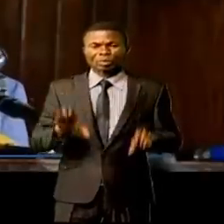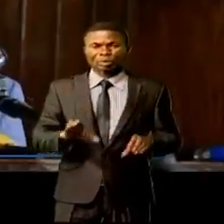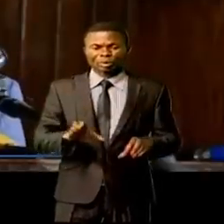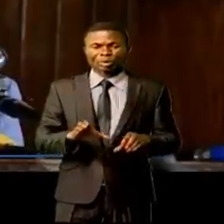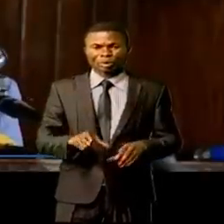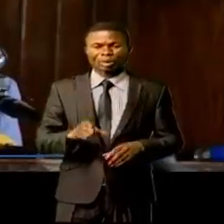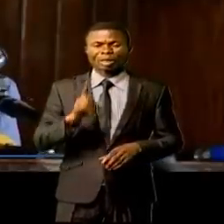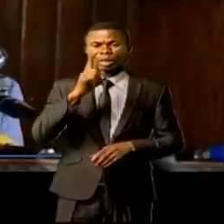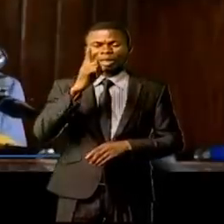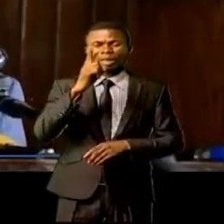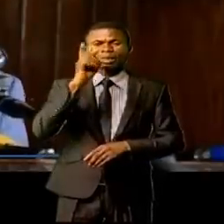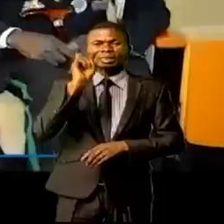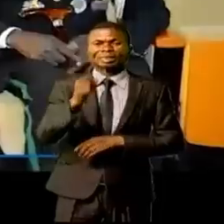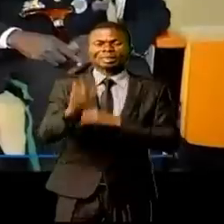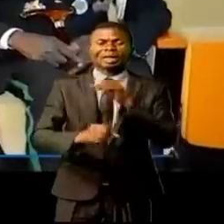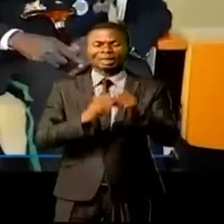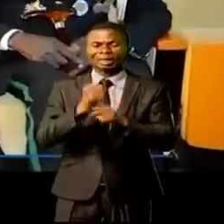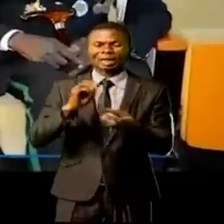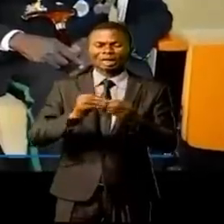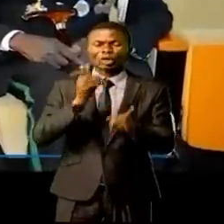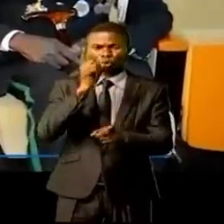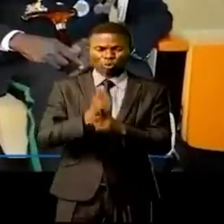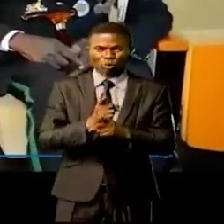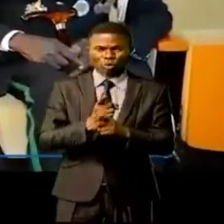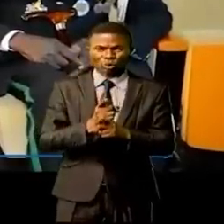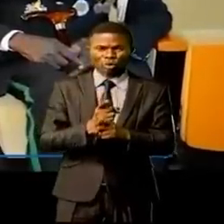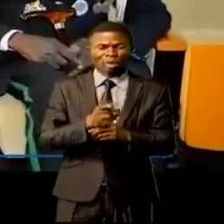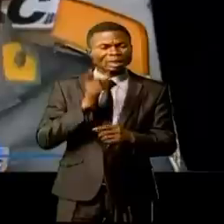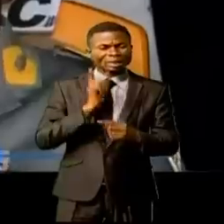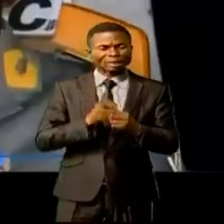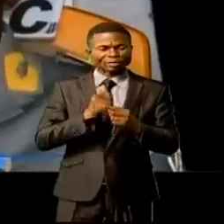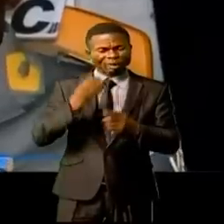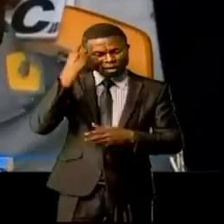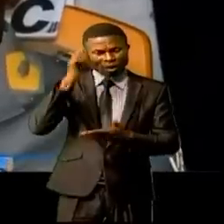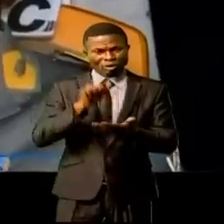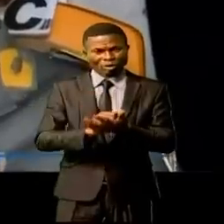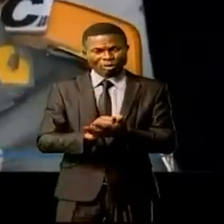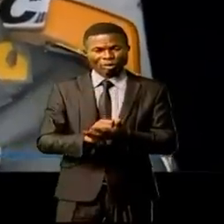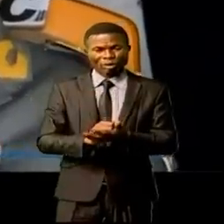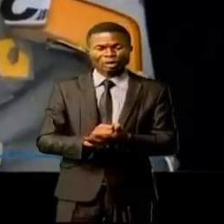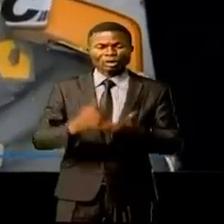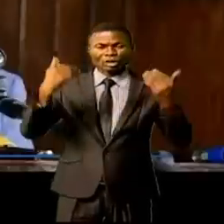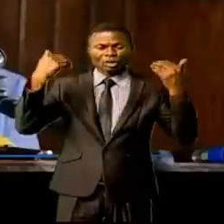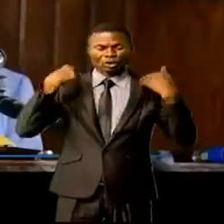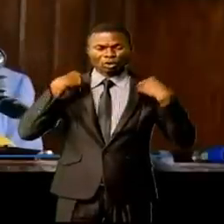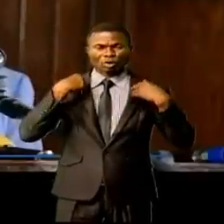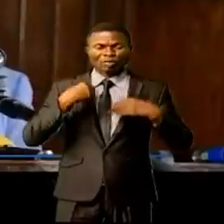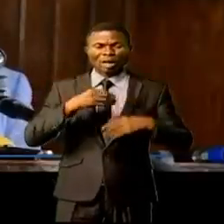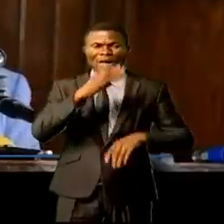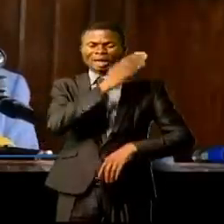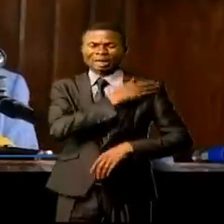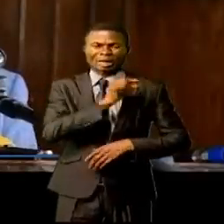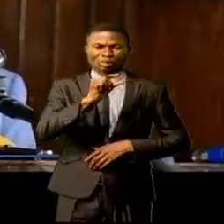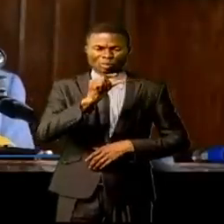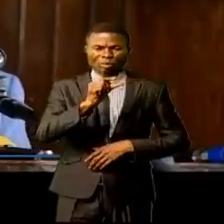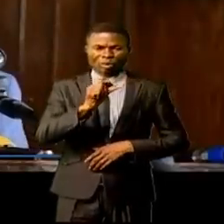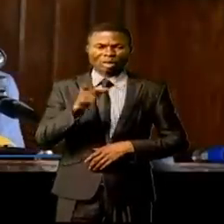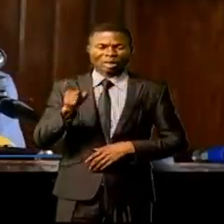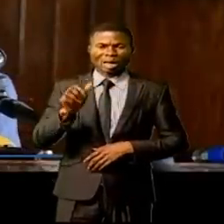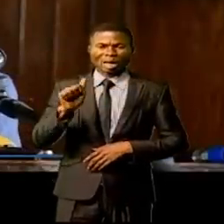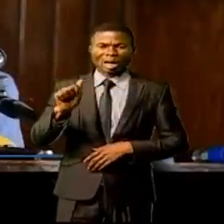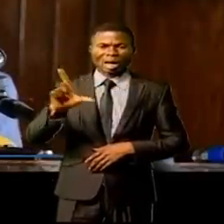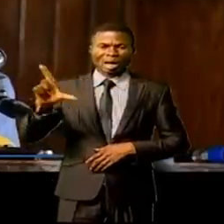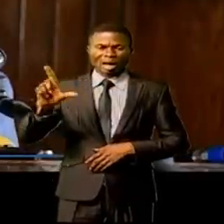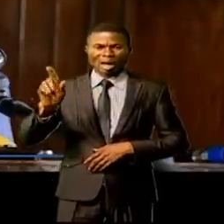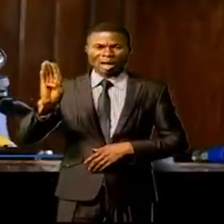siècle est un chiffre certes mais nous avons du mal à saisir. Le caporal Albert Kanyoukou a vu de ses propres